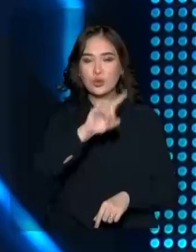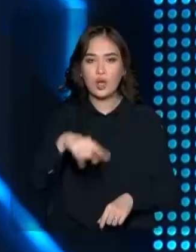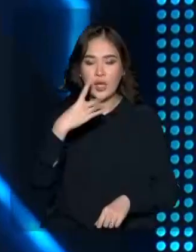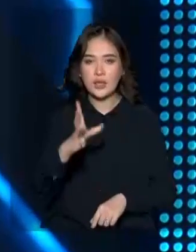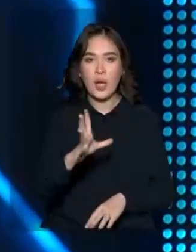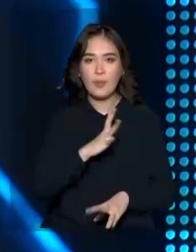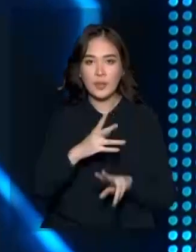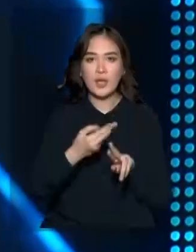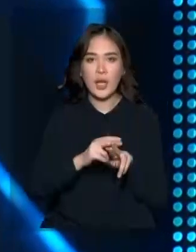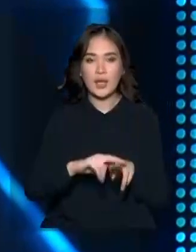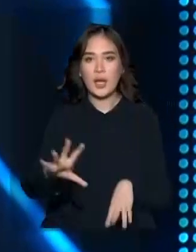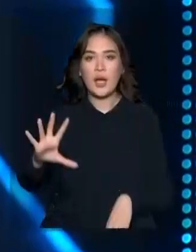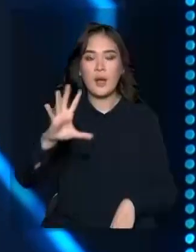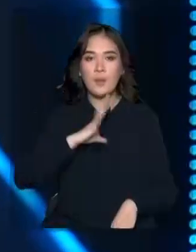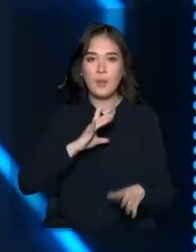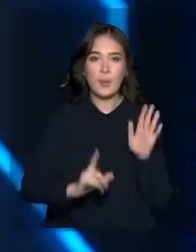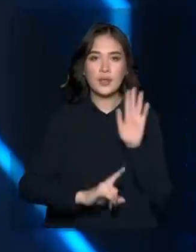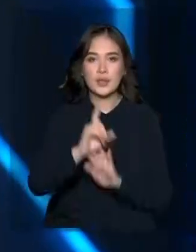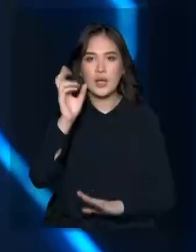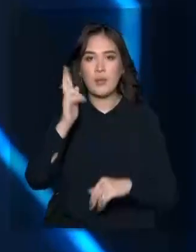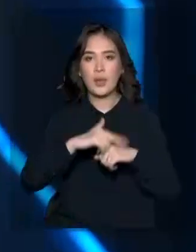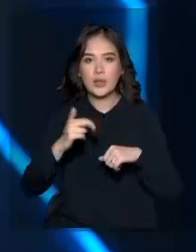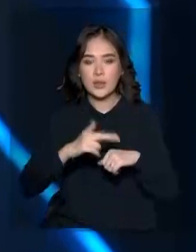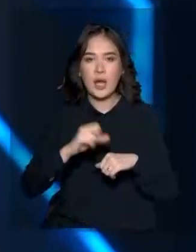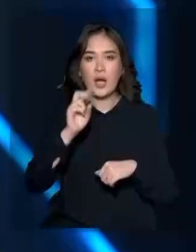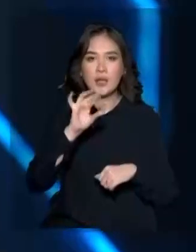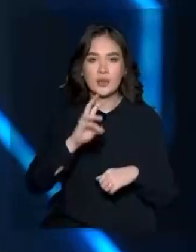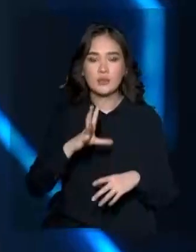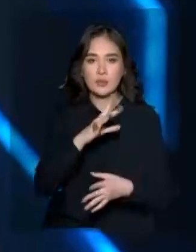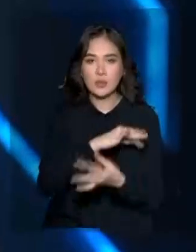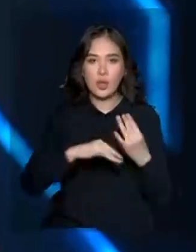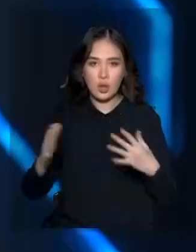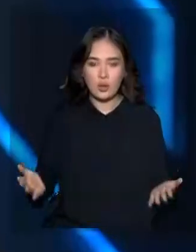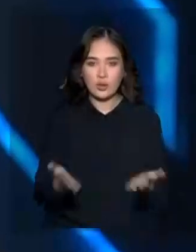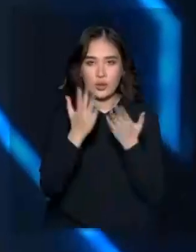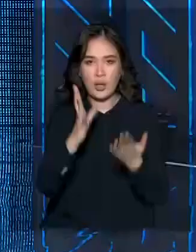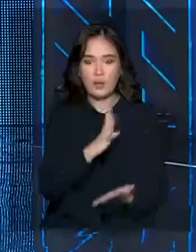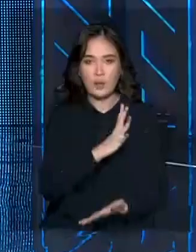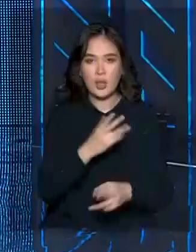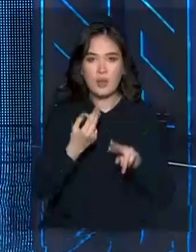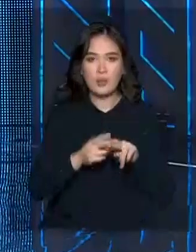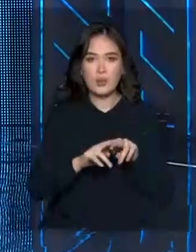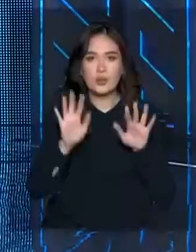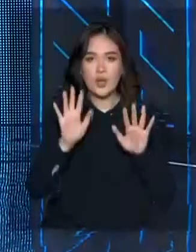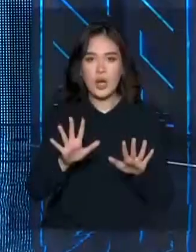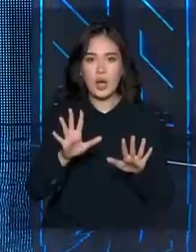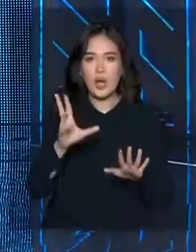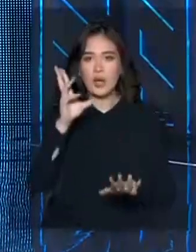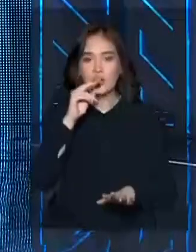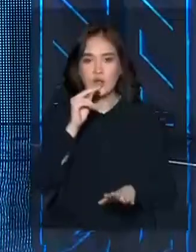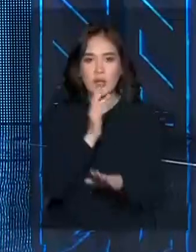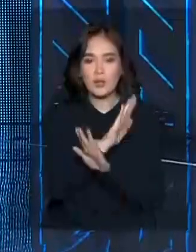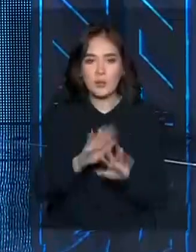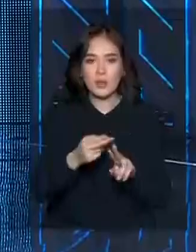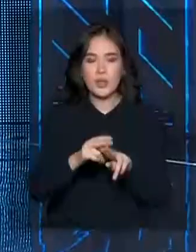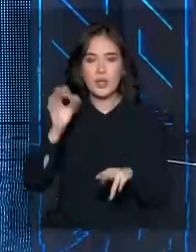Аға бұның бұл бастамасын әкімдікпен полиция қызметкелерді бірауыздан қолдап отырым. Бұл тек ауышша бәт өймес.